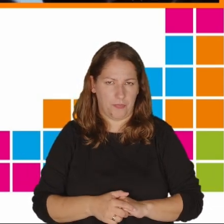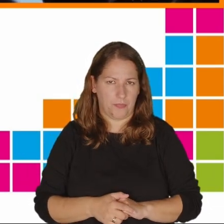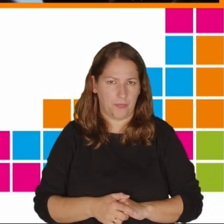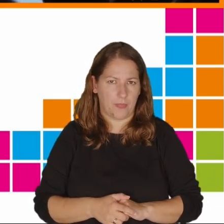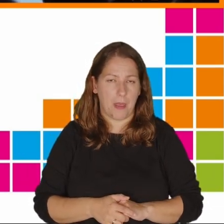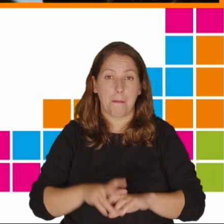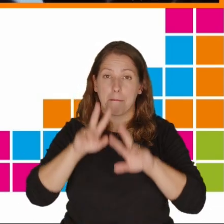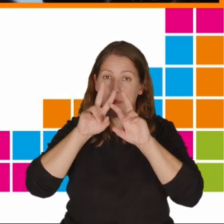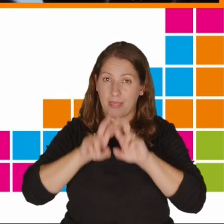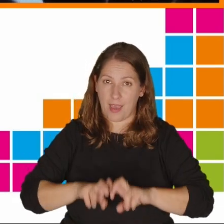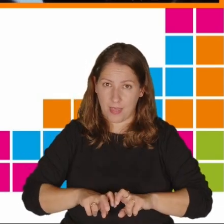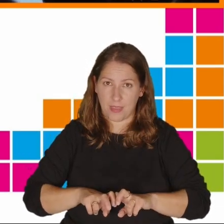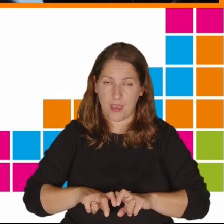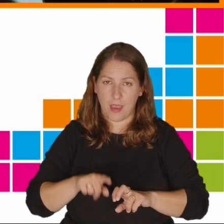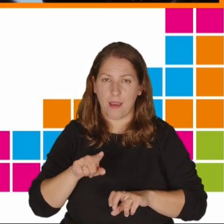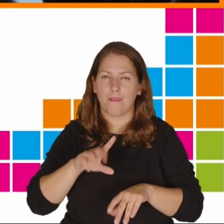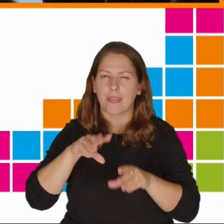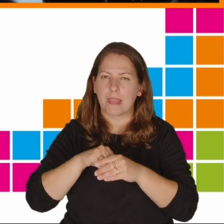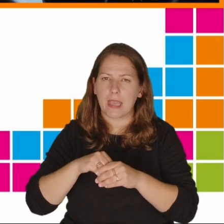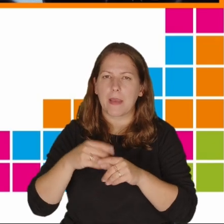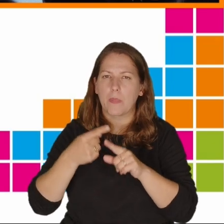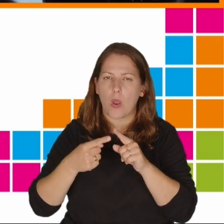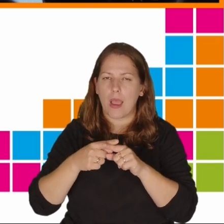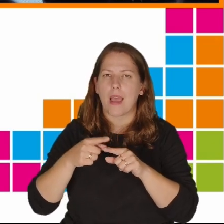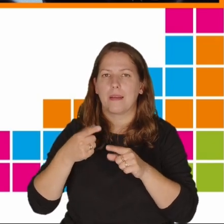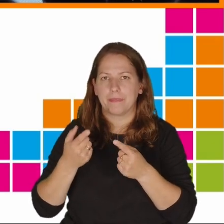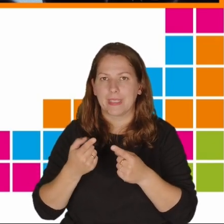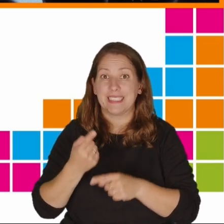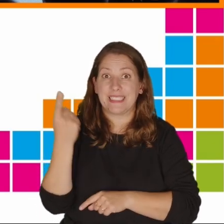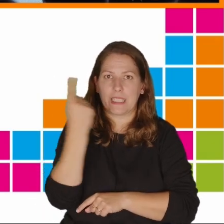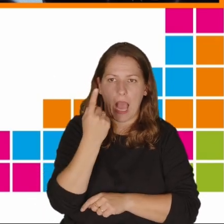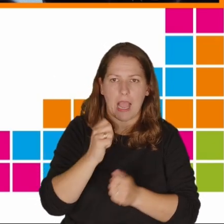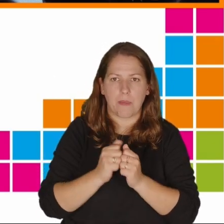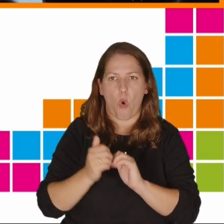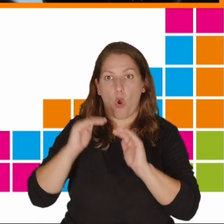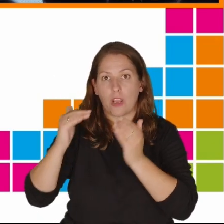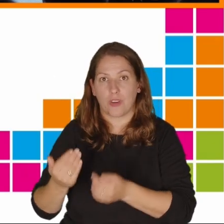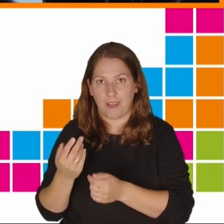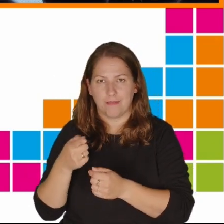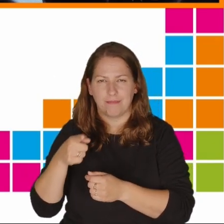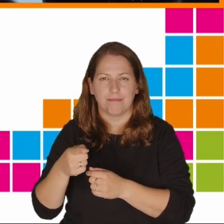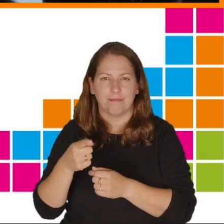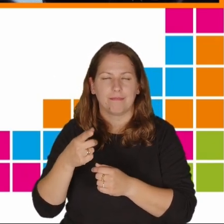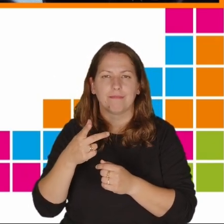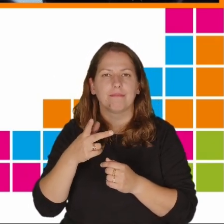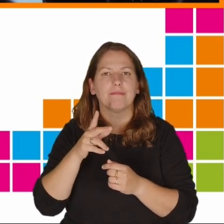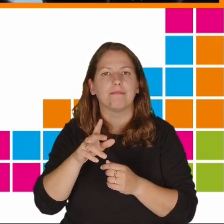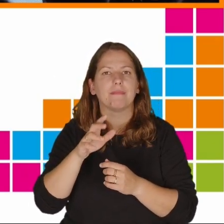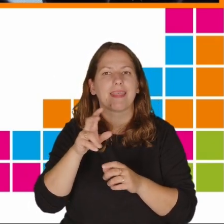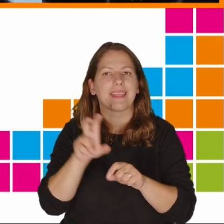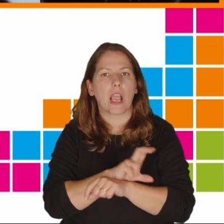Badanie zdaje się sugerować, że zakaz lub ograniczenie dostępu do niestruktury zawarowanej